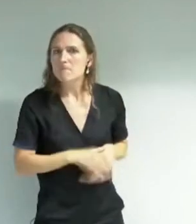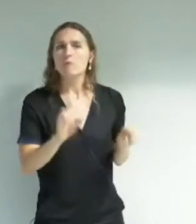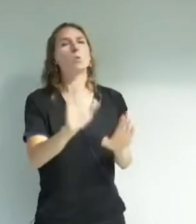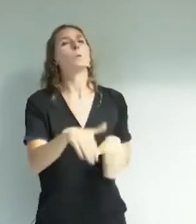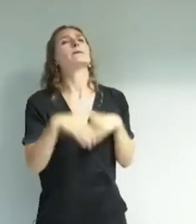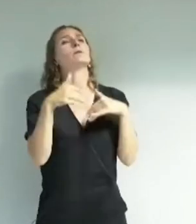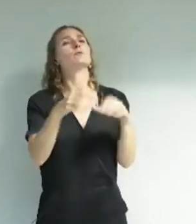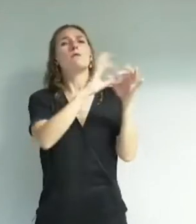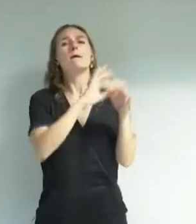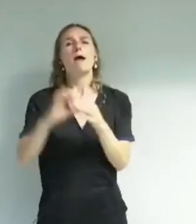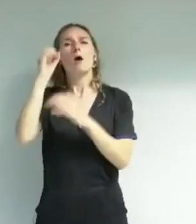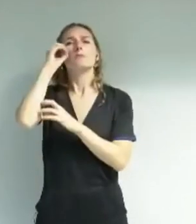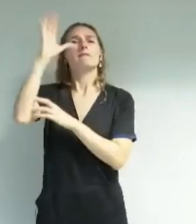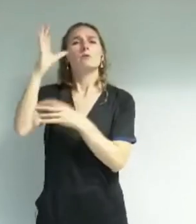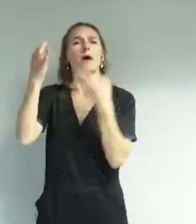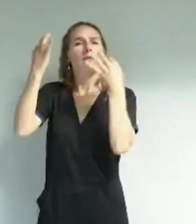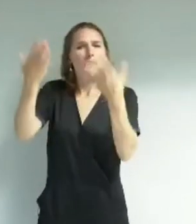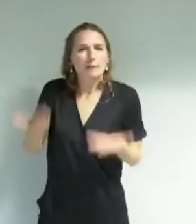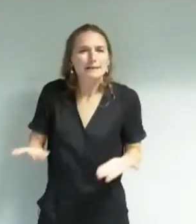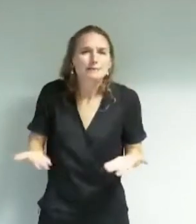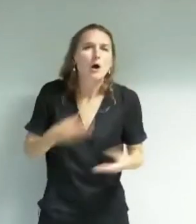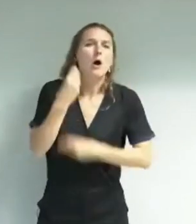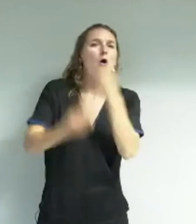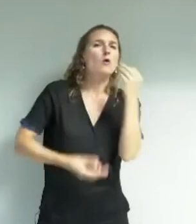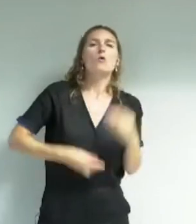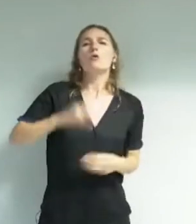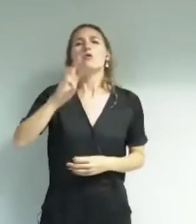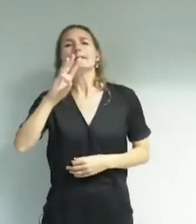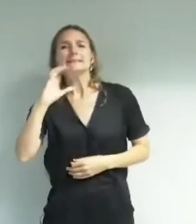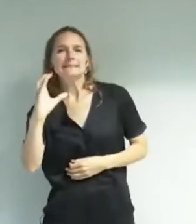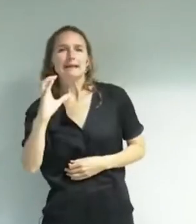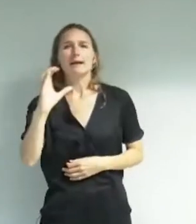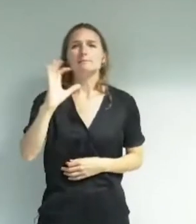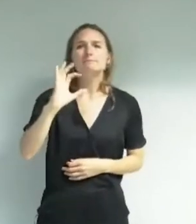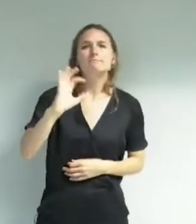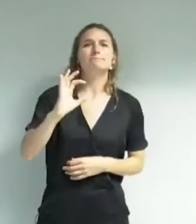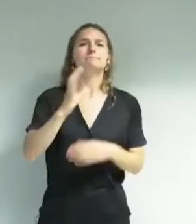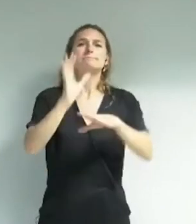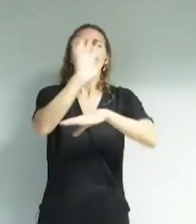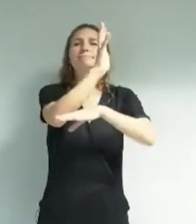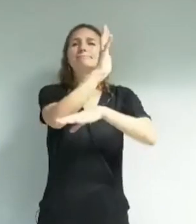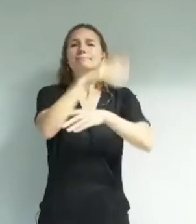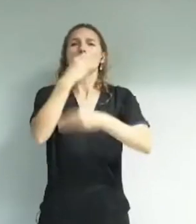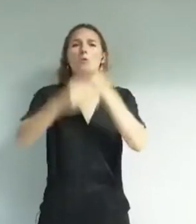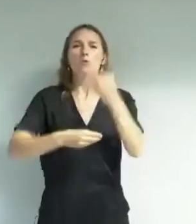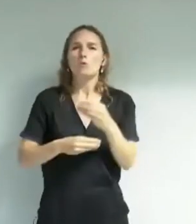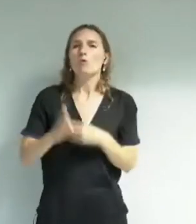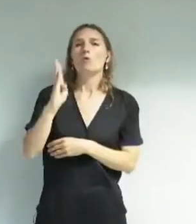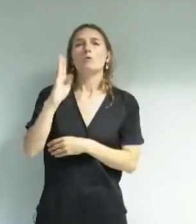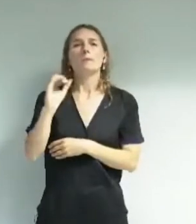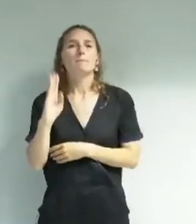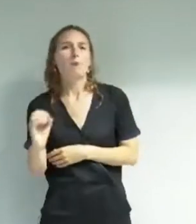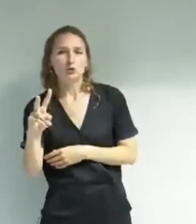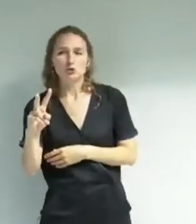présent, vos WC de ci et de là, vos B-box devenus des nouvelles friches urbaines pendant que vous cachiez